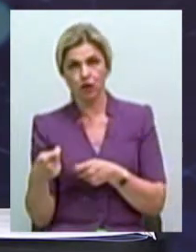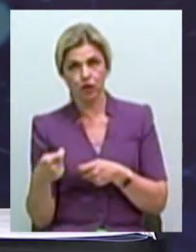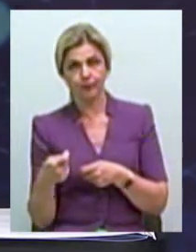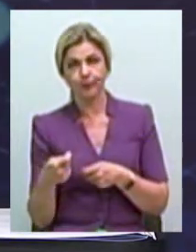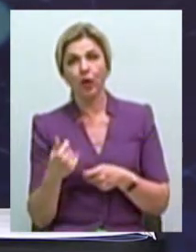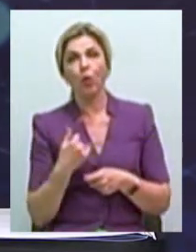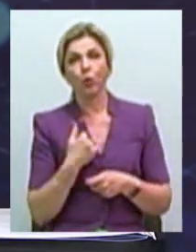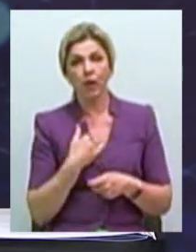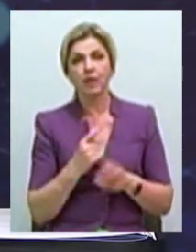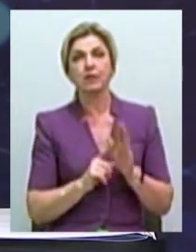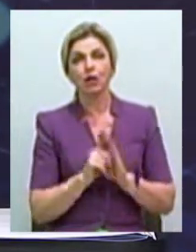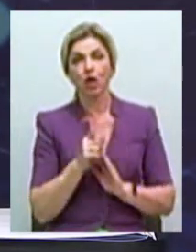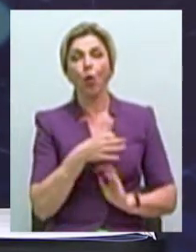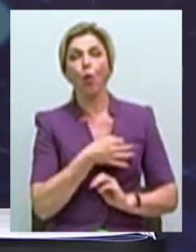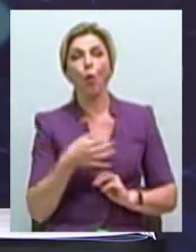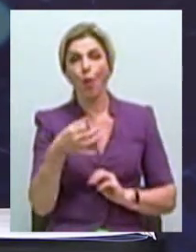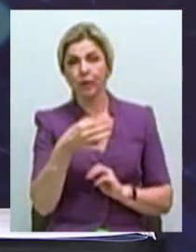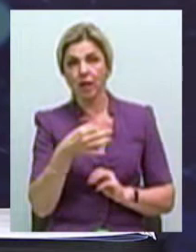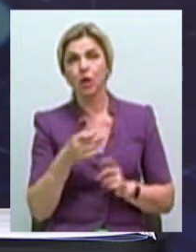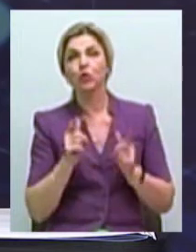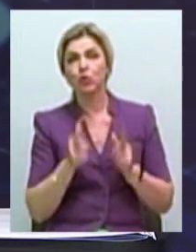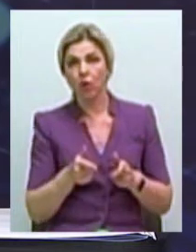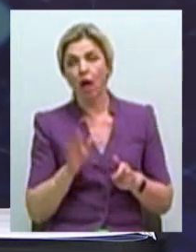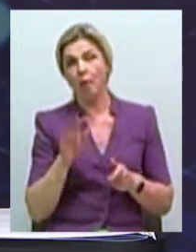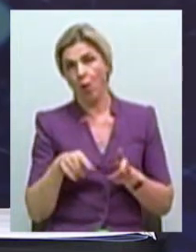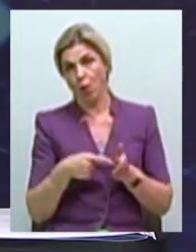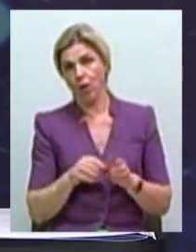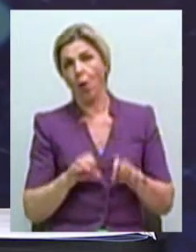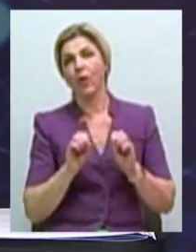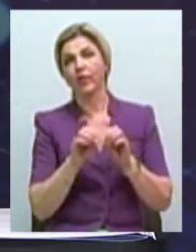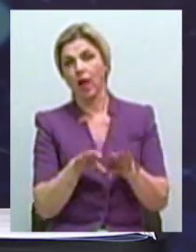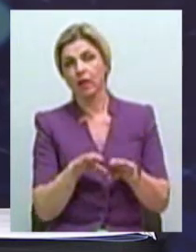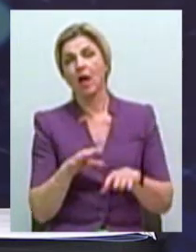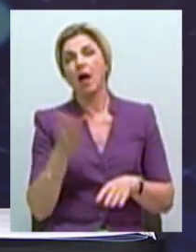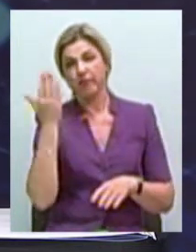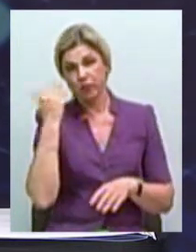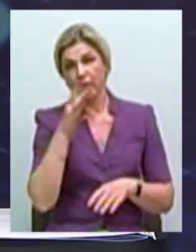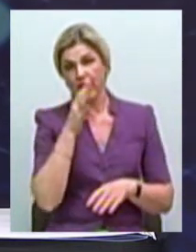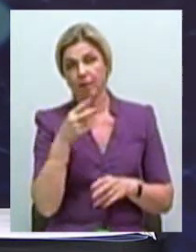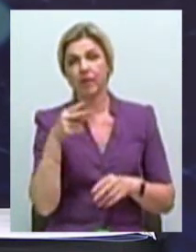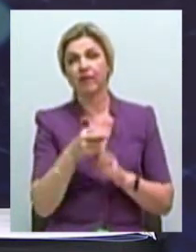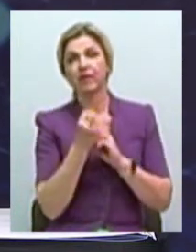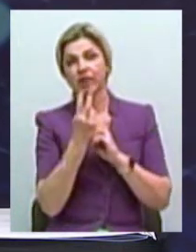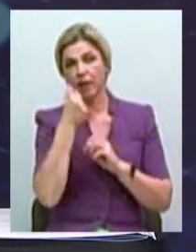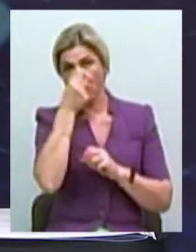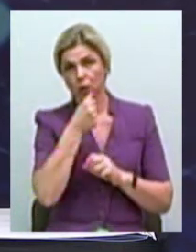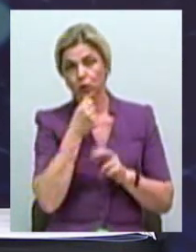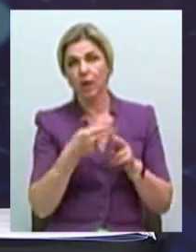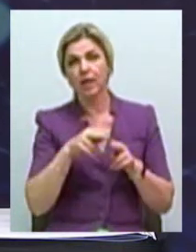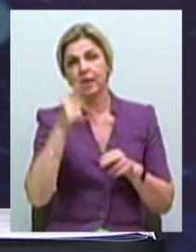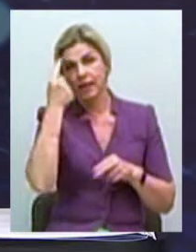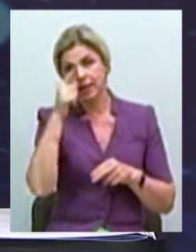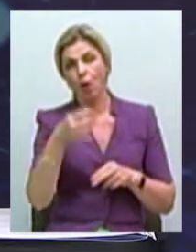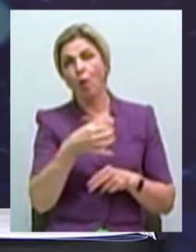То есть у нас вначале область согласилась взять, а потом уже город отдав. То есть однозначно в свое время, в 2012 году, эта іниціатива была